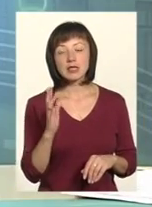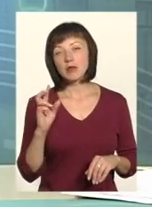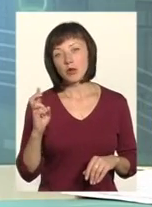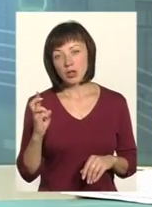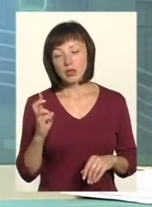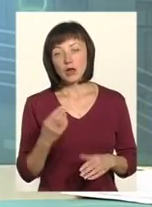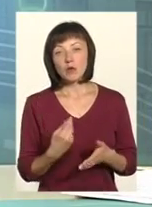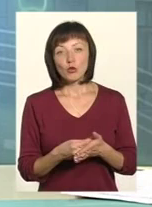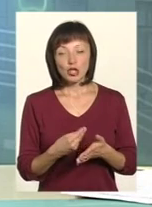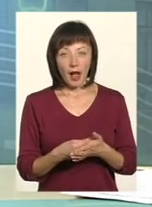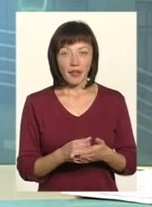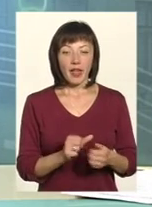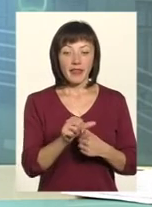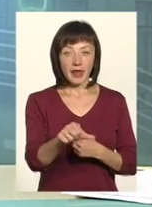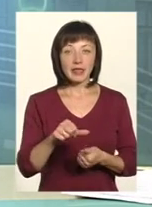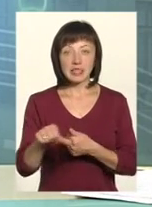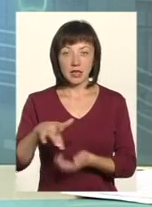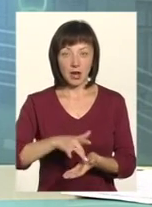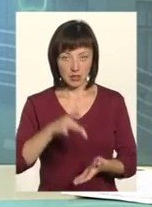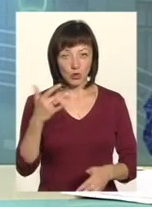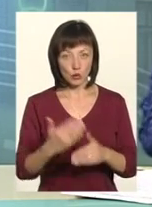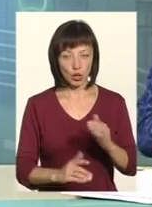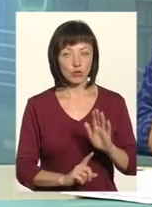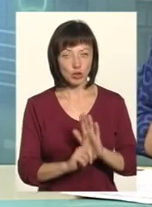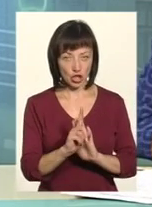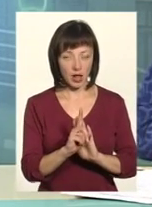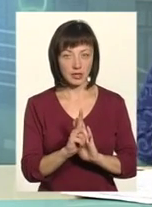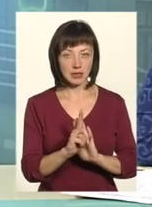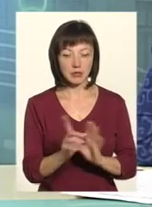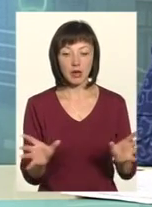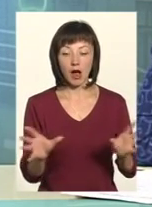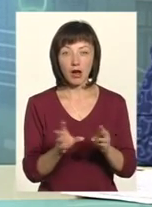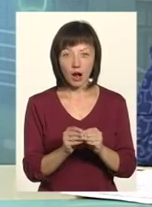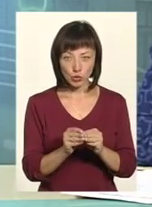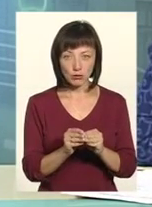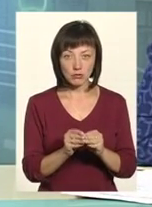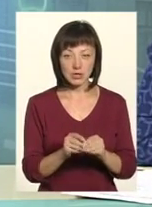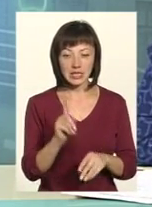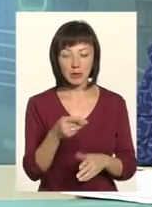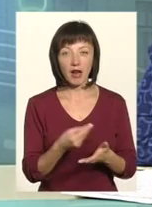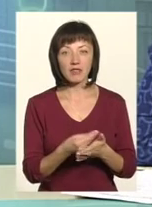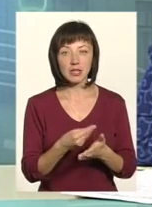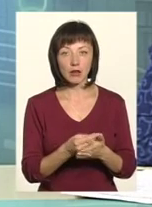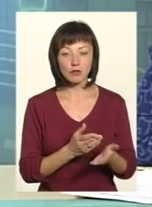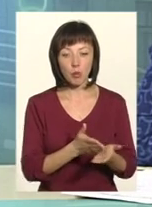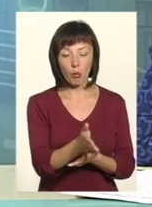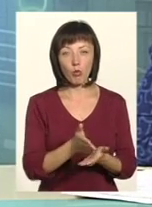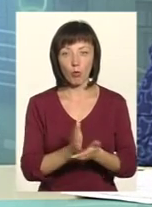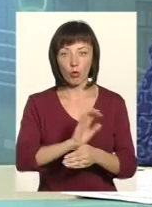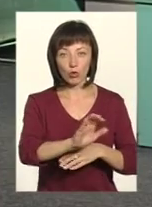власне, бюджетна децентралізація начебто вже розпочалася. Разом з тими фінансовими потоками